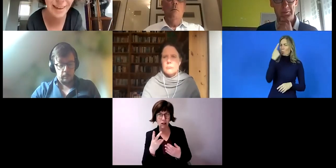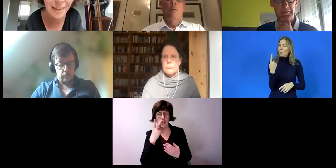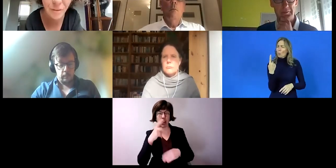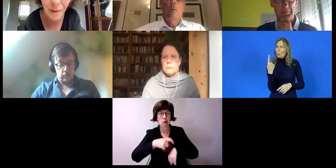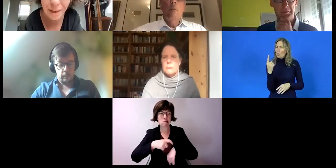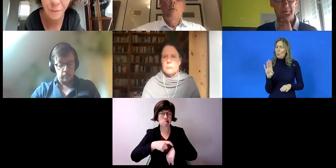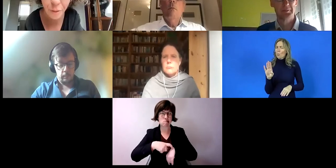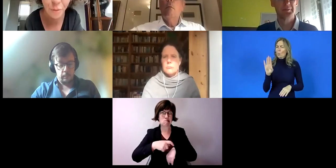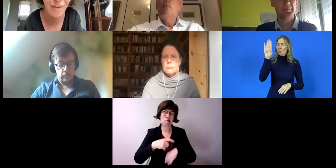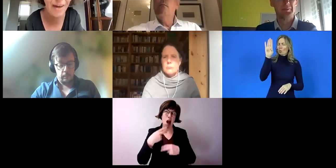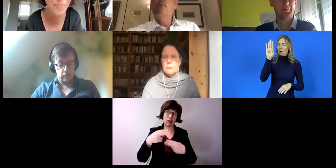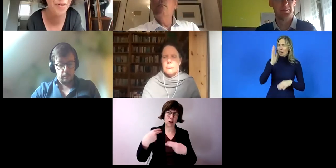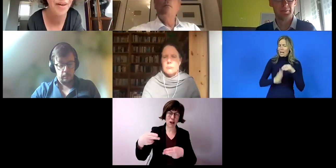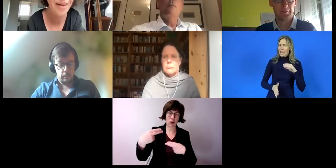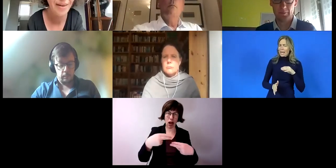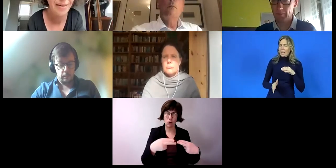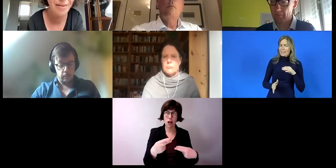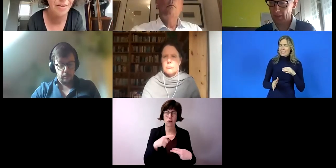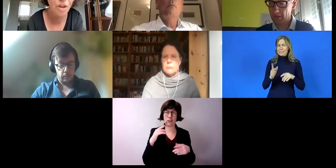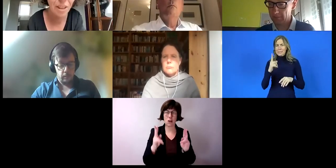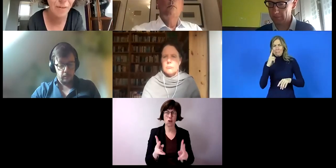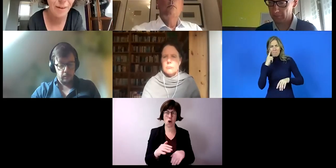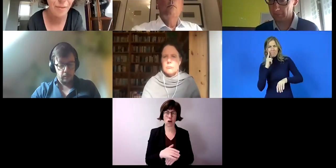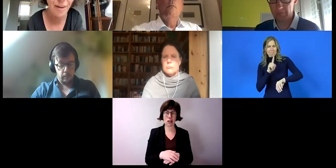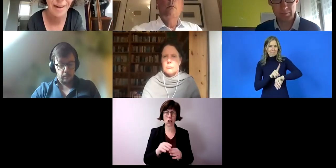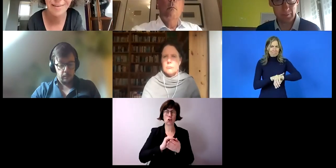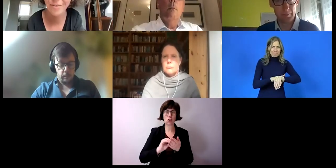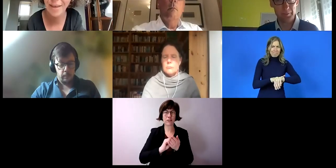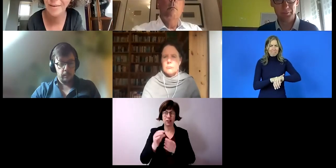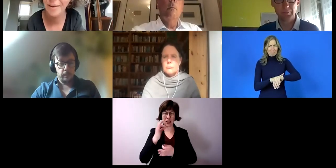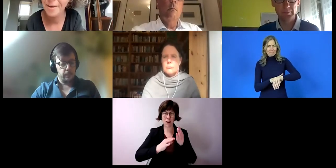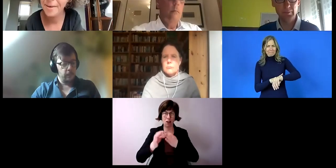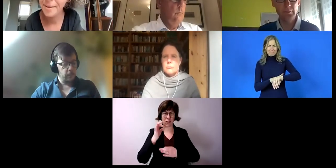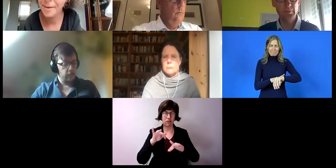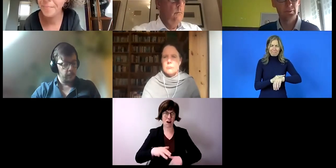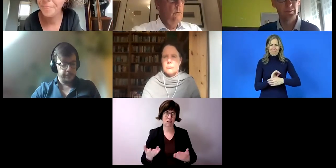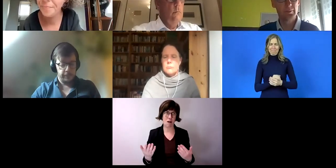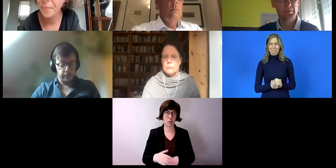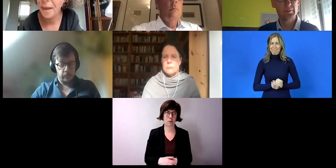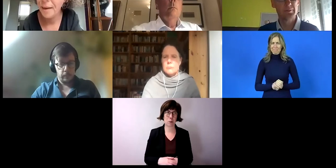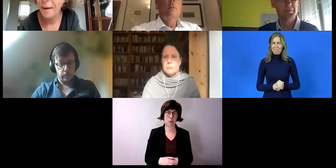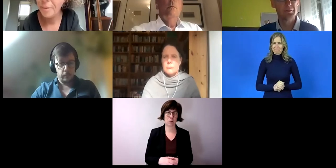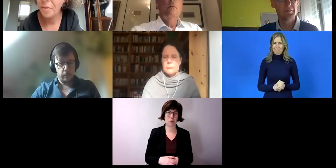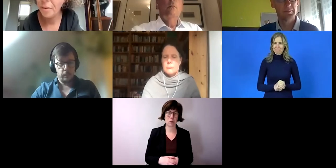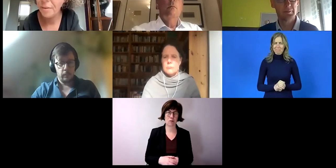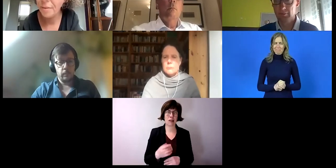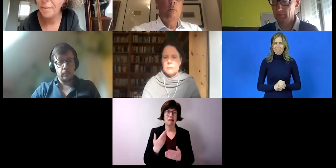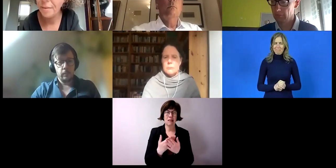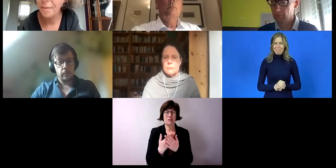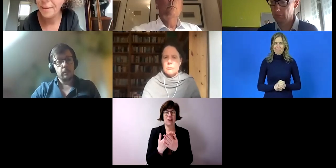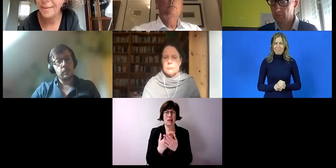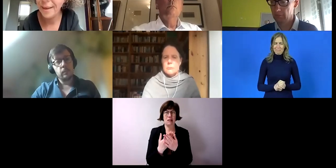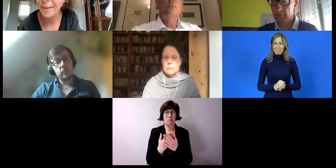auf die Zeit, auf die Beantwortung und wir haben noch schriftliche Fragen. Deswegen habe ich noch